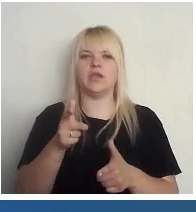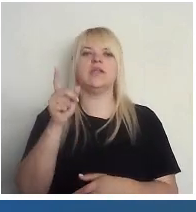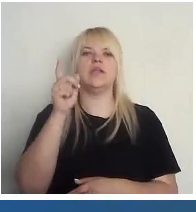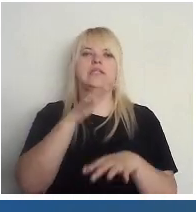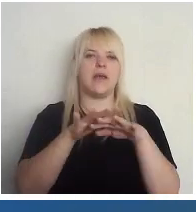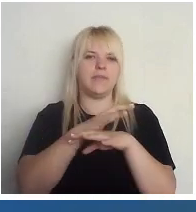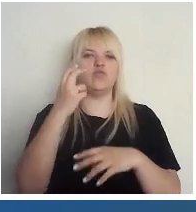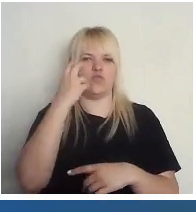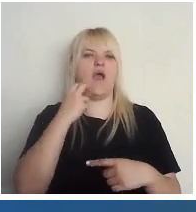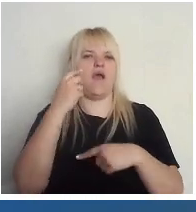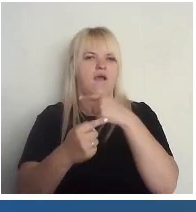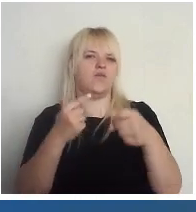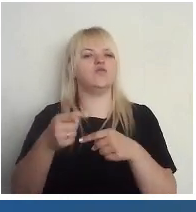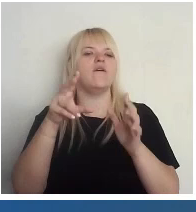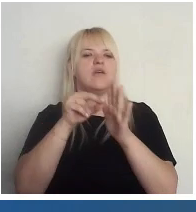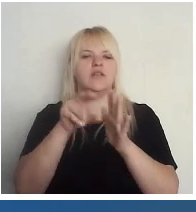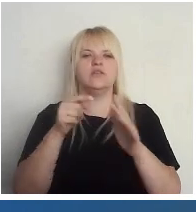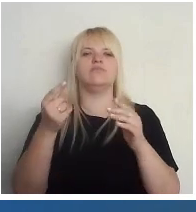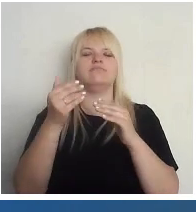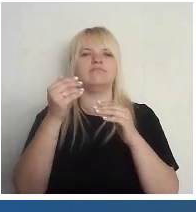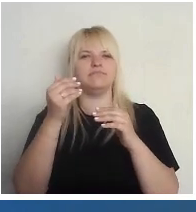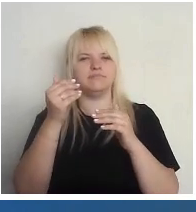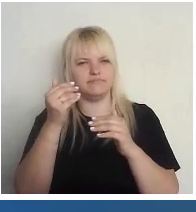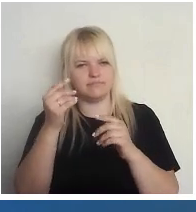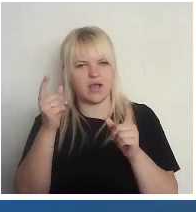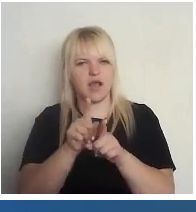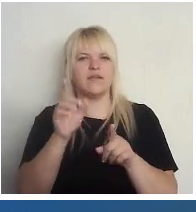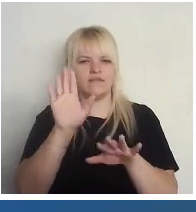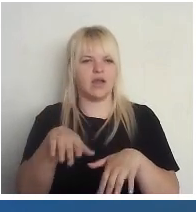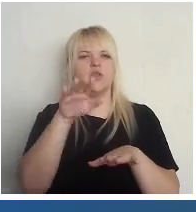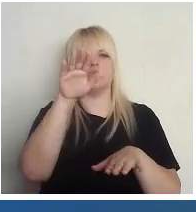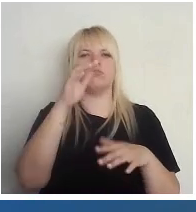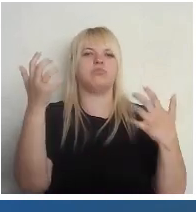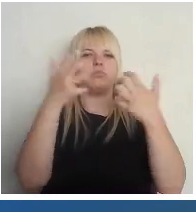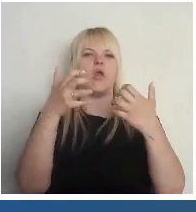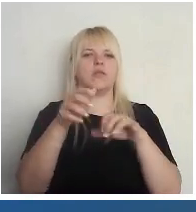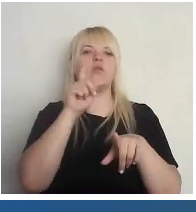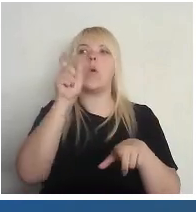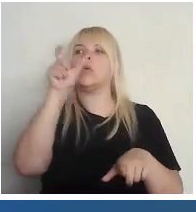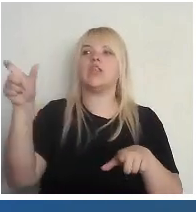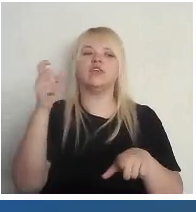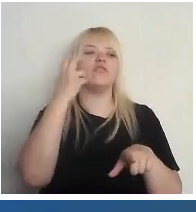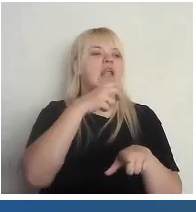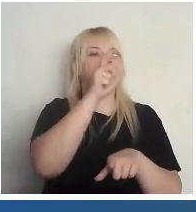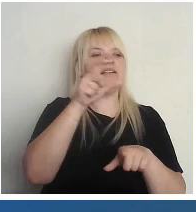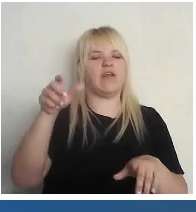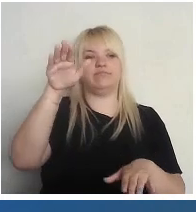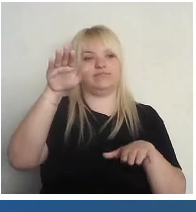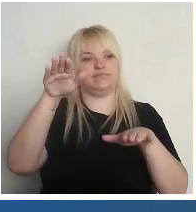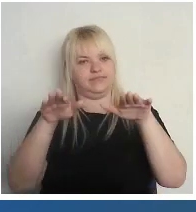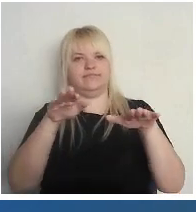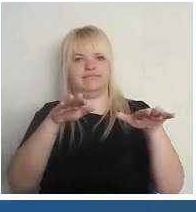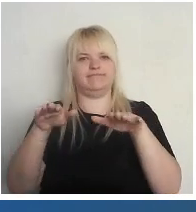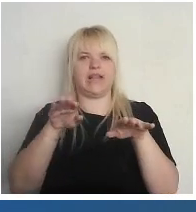šī vēlēšana sliektu pazemināšanu varētu izlīcināt un dot vairāk balsts jauniešiem. Jo jauniešiem ar